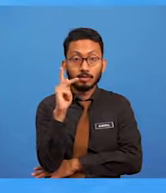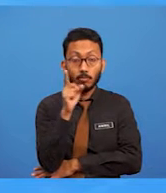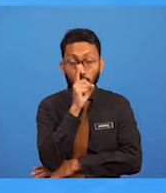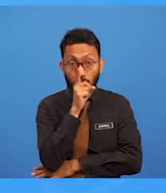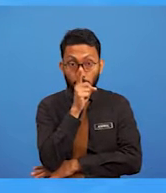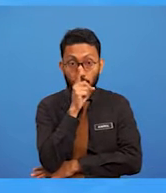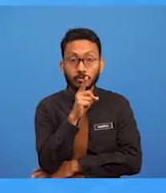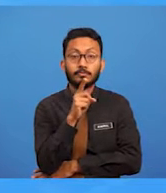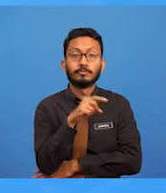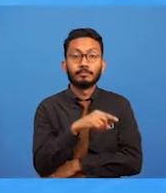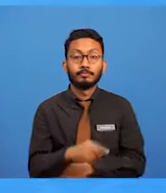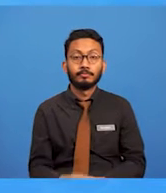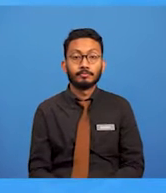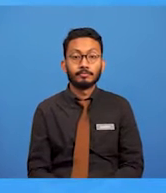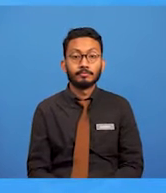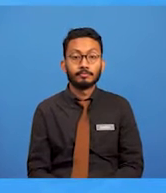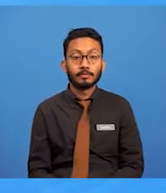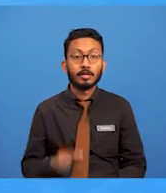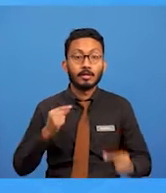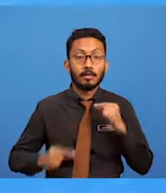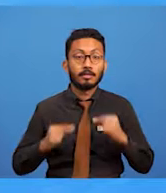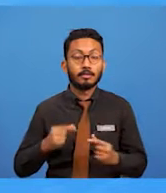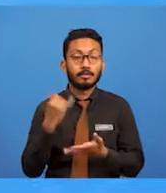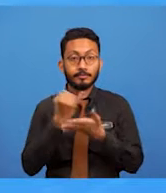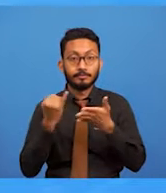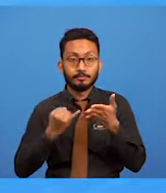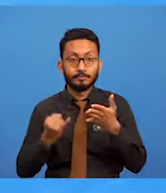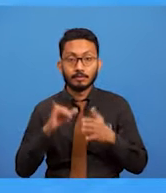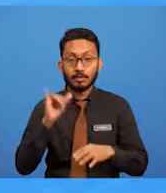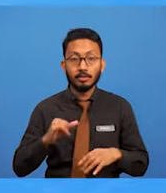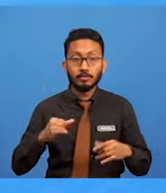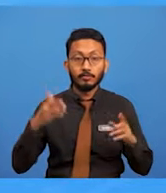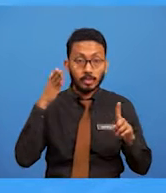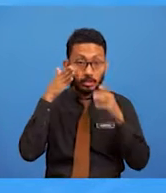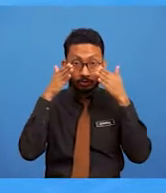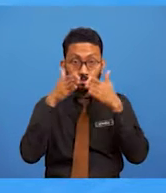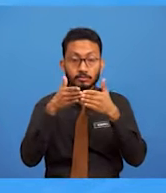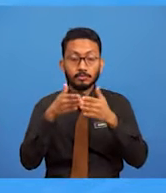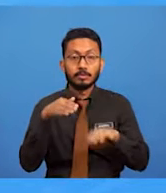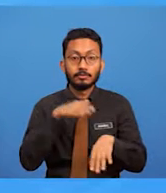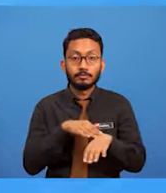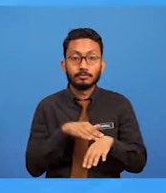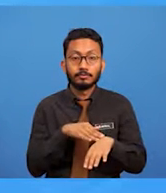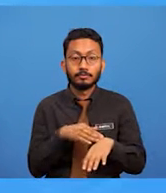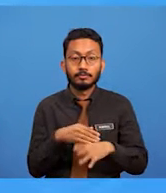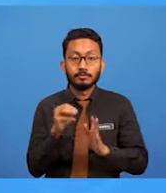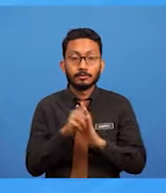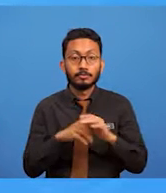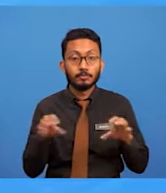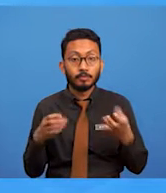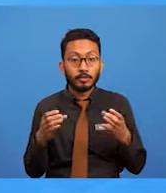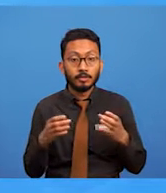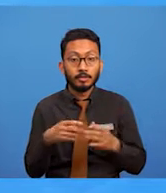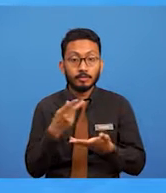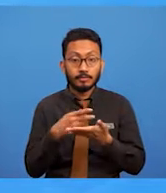Realistik ini adalah gaya seni yang memfokuskan pada membuat